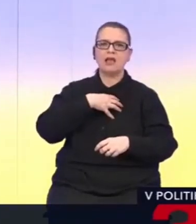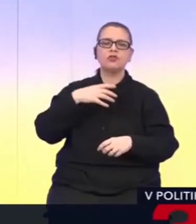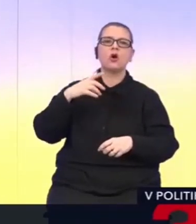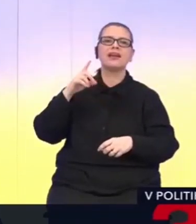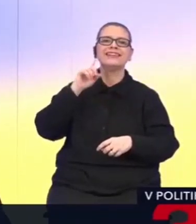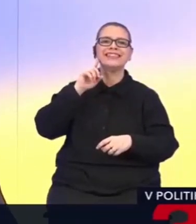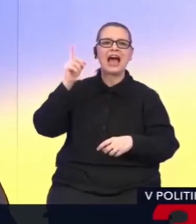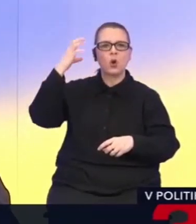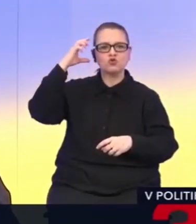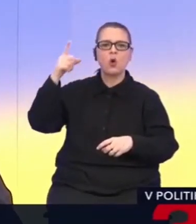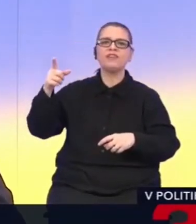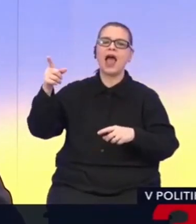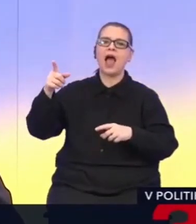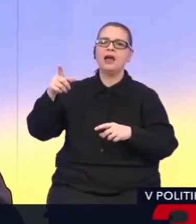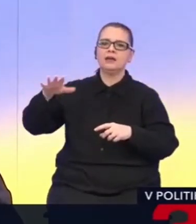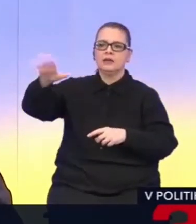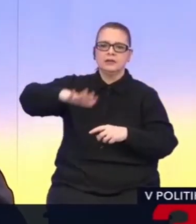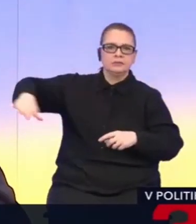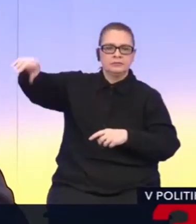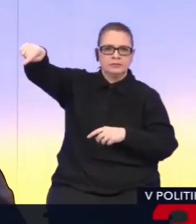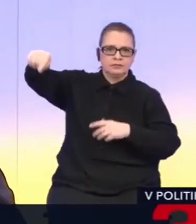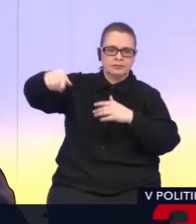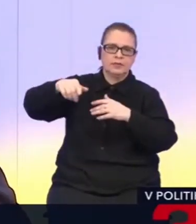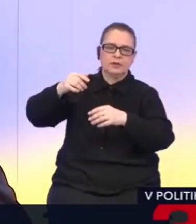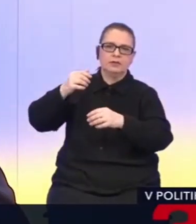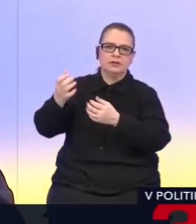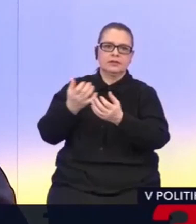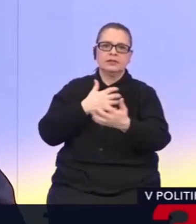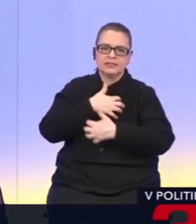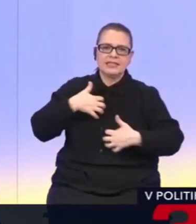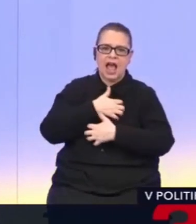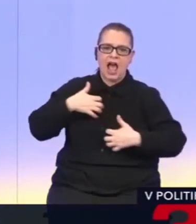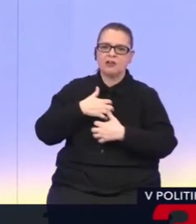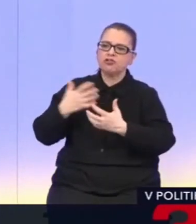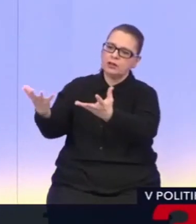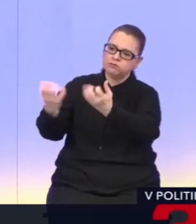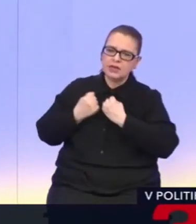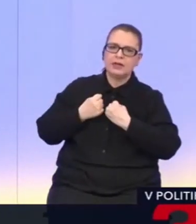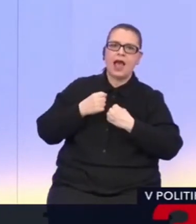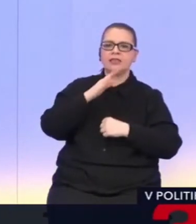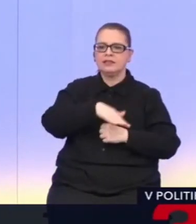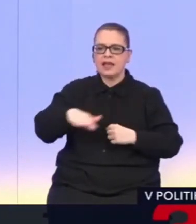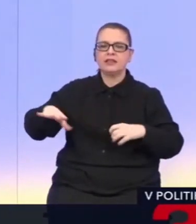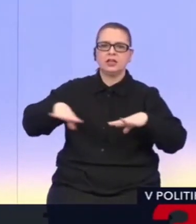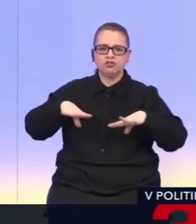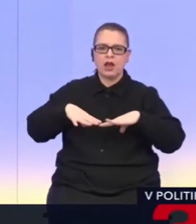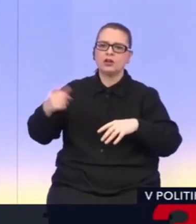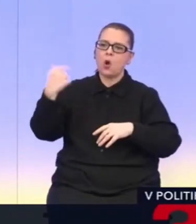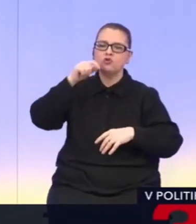strednom Slovensku, ktorí sú pripravení a robia všetko preto, aby zvládli nápor žien a detí, ktoré prichádzajú z Ukrajiny a utekajú pred